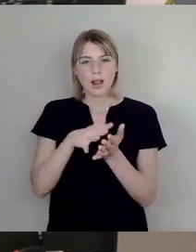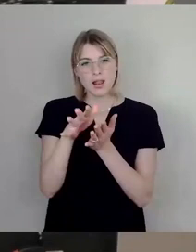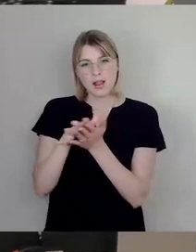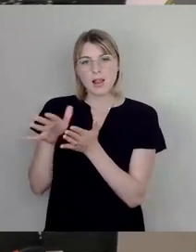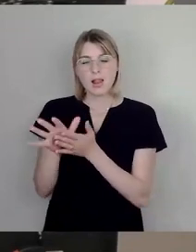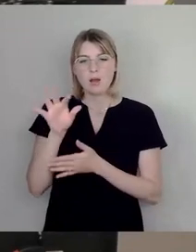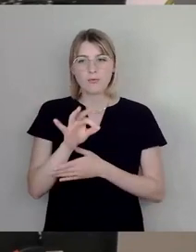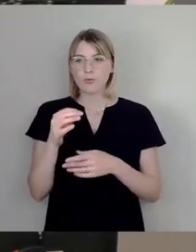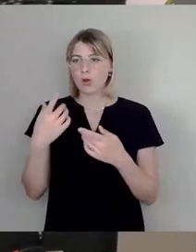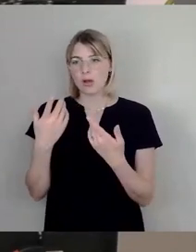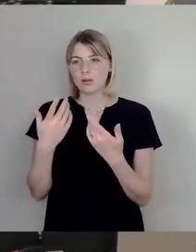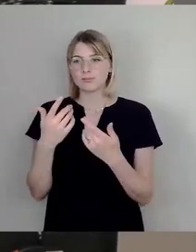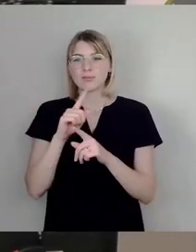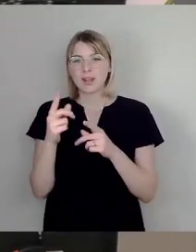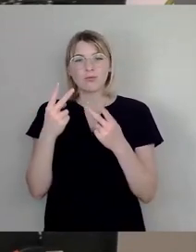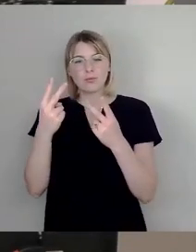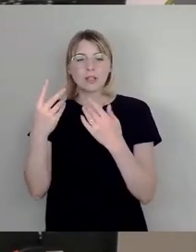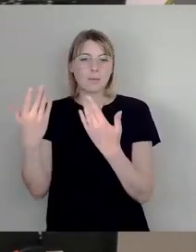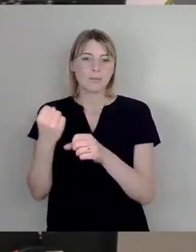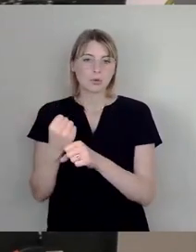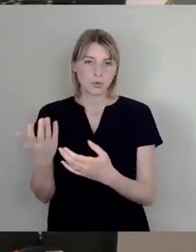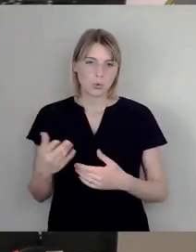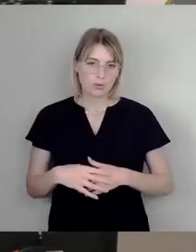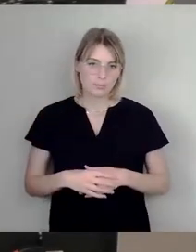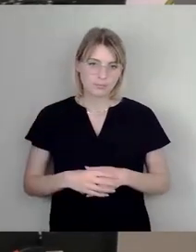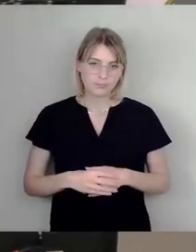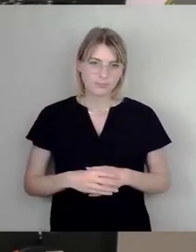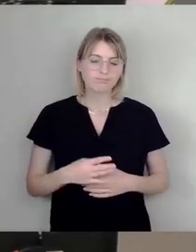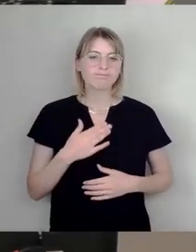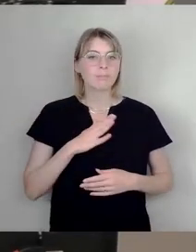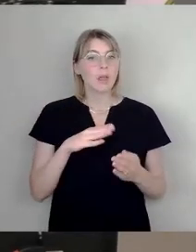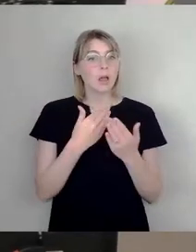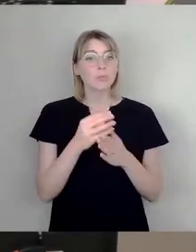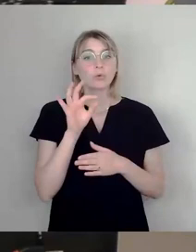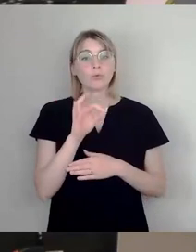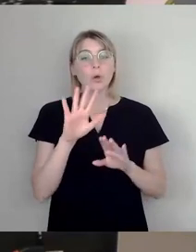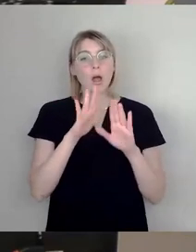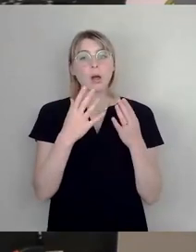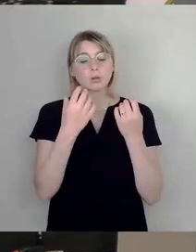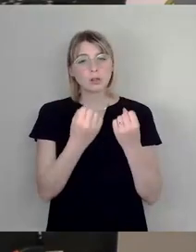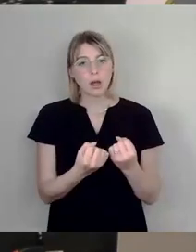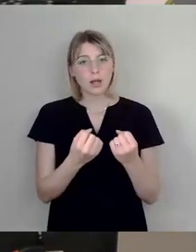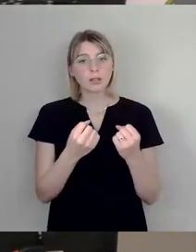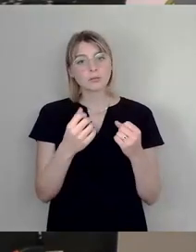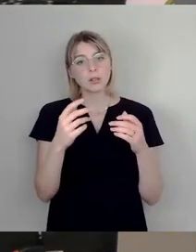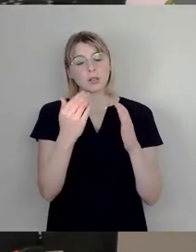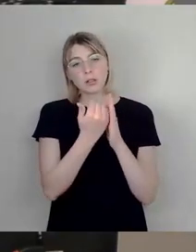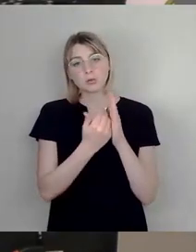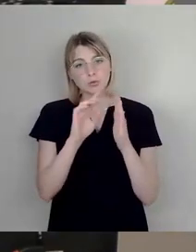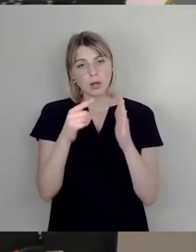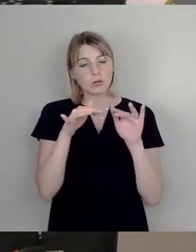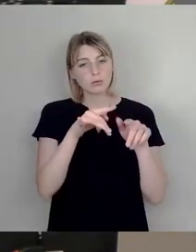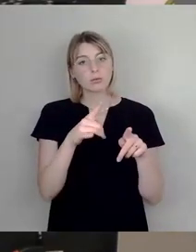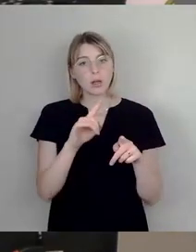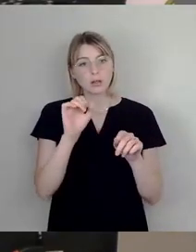kleiner und effizienter machbar sind. Mein Angebot steht auch für die Haushaltsklausuren an die Bürgermeister, da kann man mit drüber gucken,